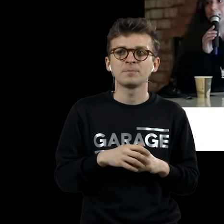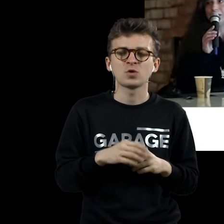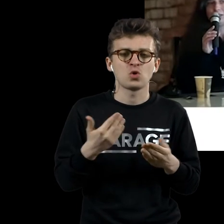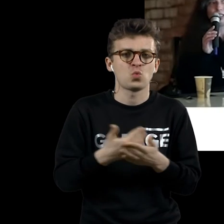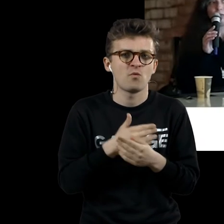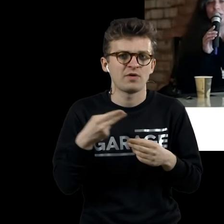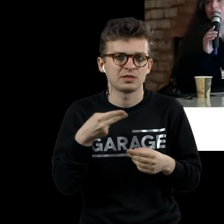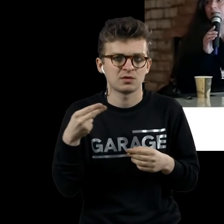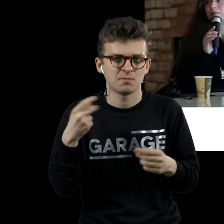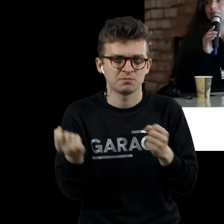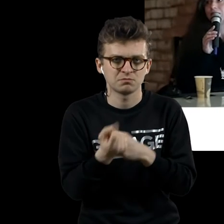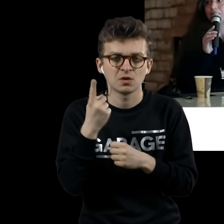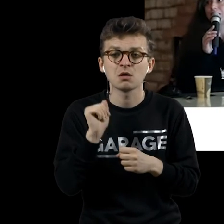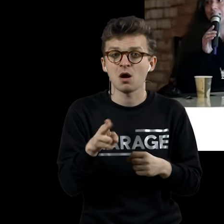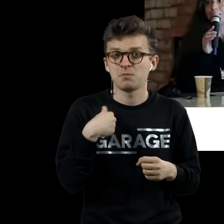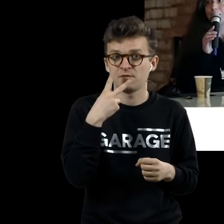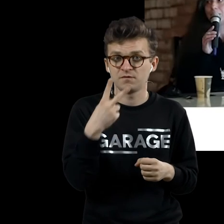тема возникает. Как мы видим?